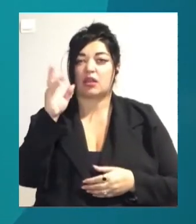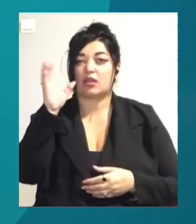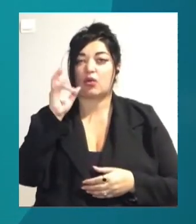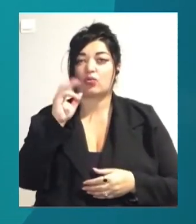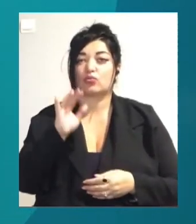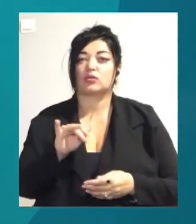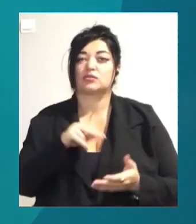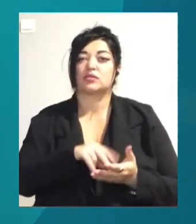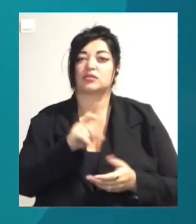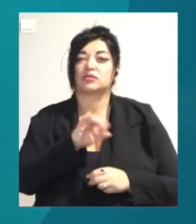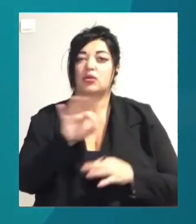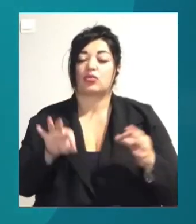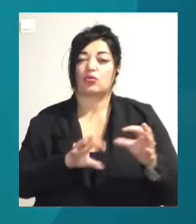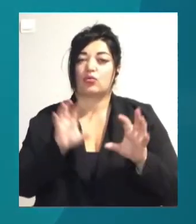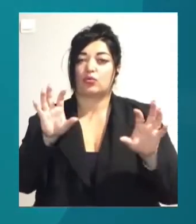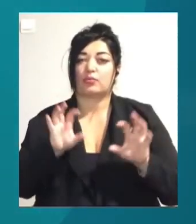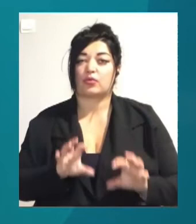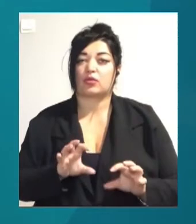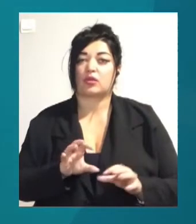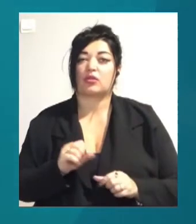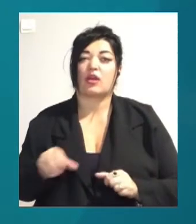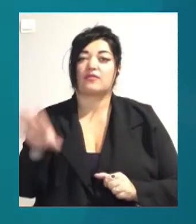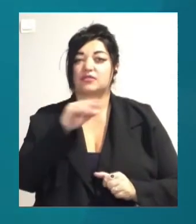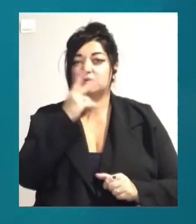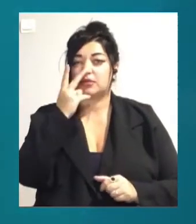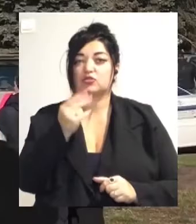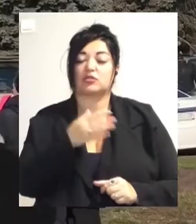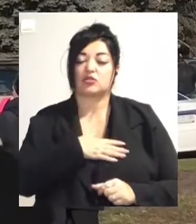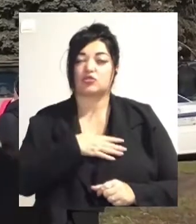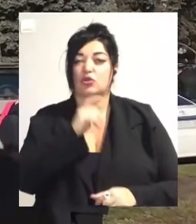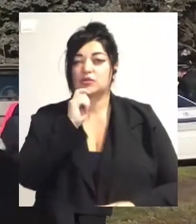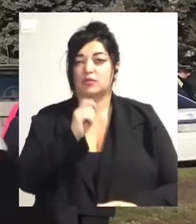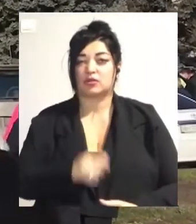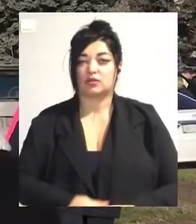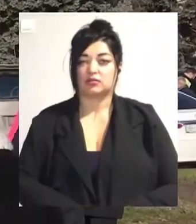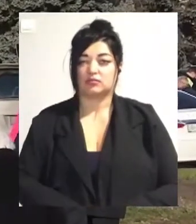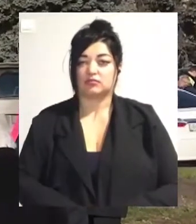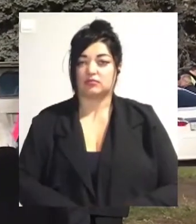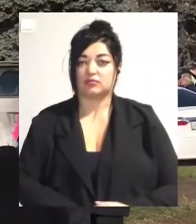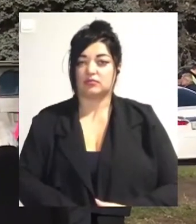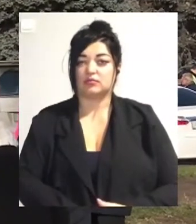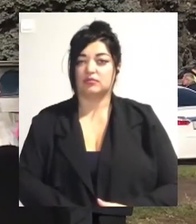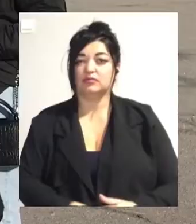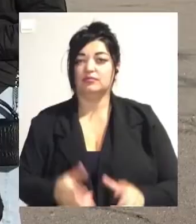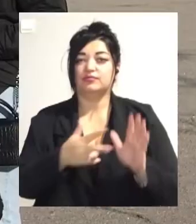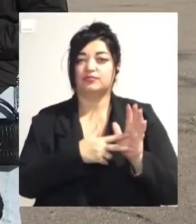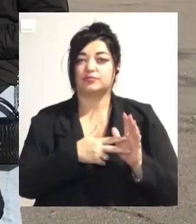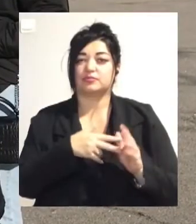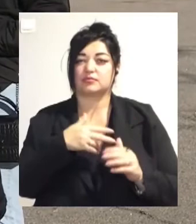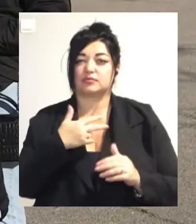законопроєкту про працю. Акції бачили наші кореспонденти. З 8.30 під стінами